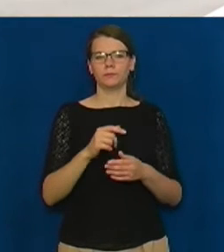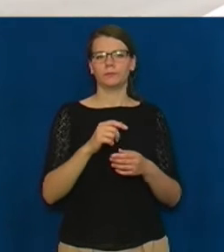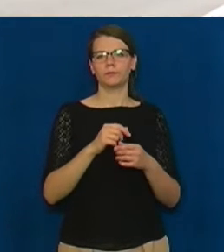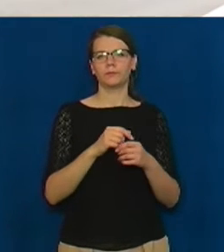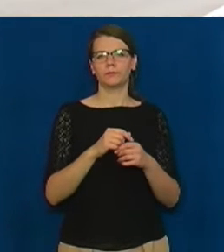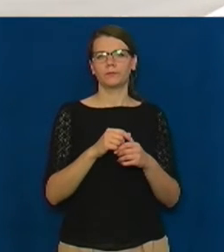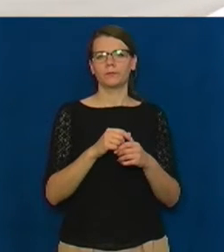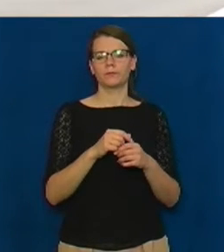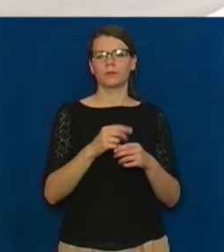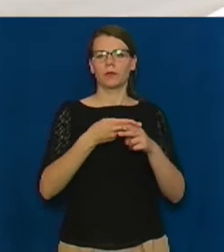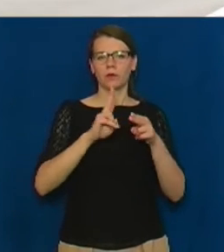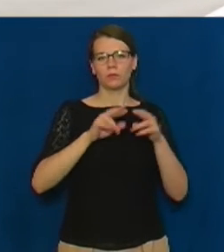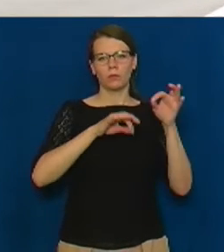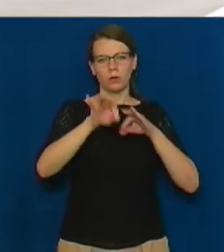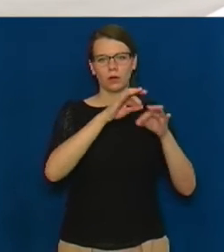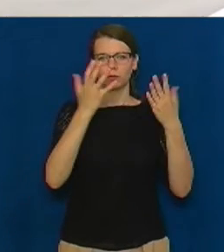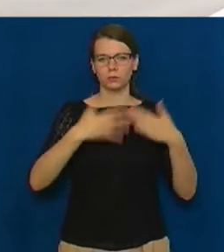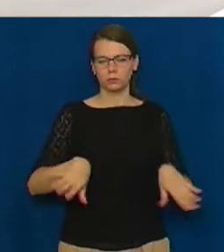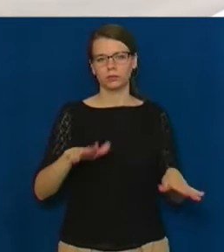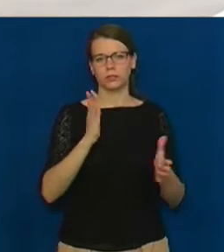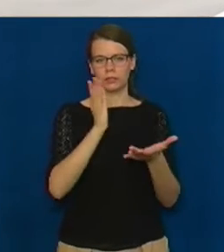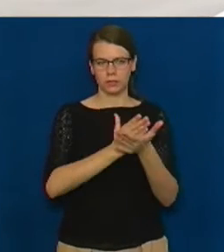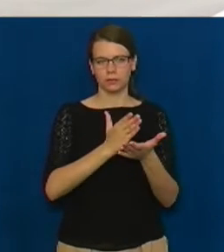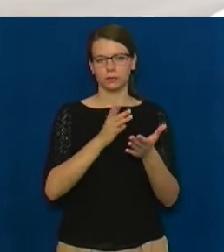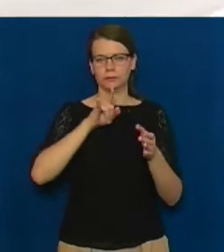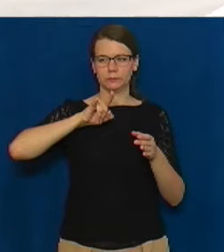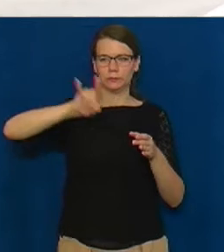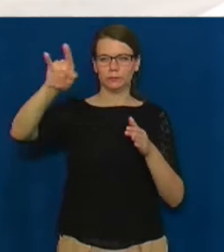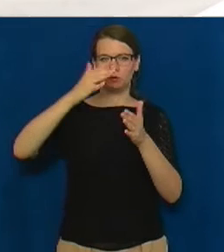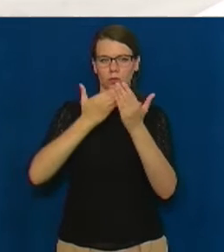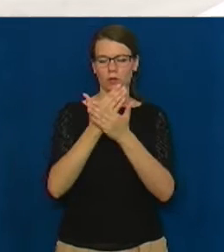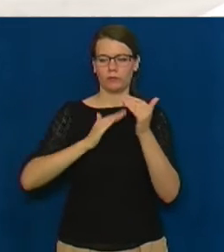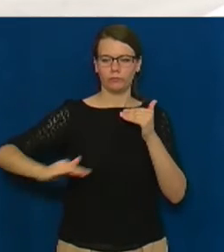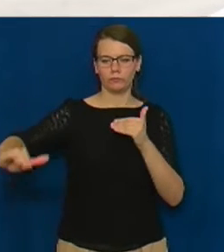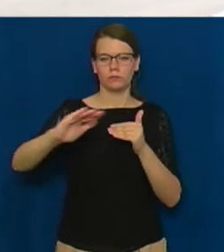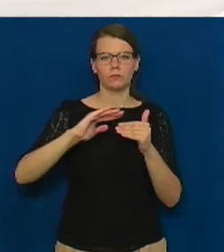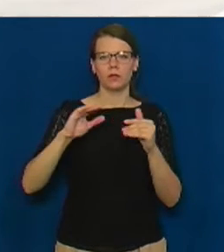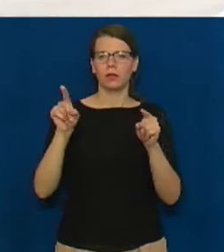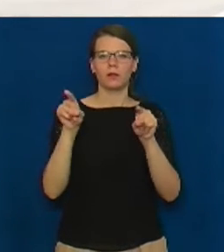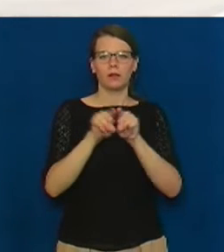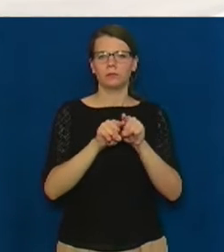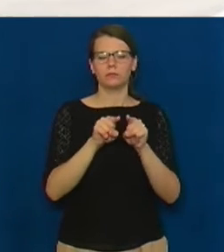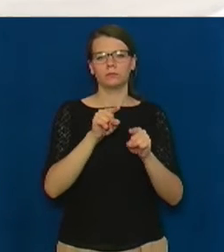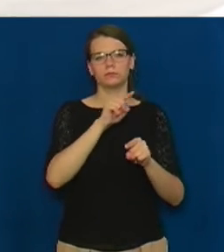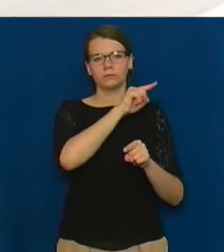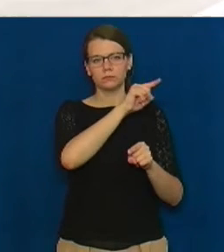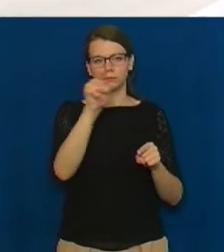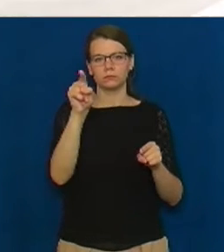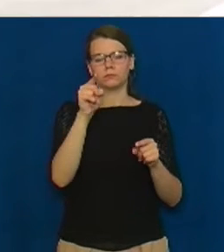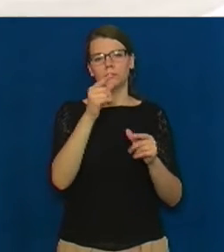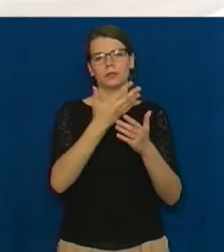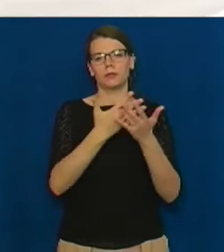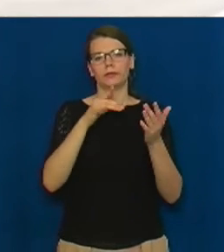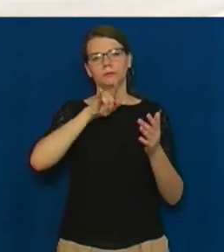розроблений капітального ремонту штучно-злітно-посадкової смуги під типові, найпоширеніші повітряні судна – це